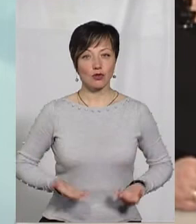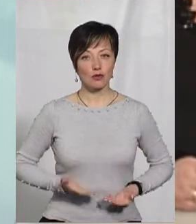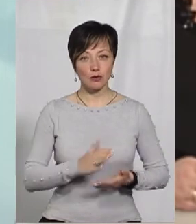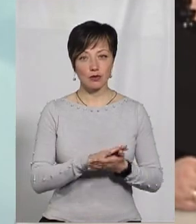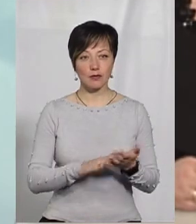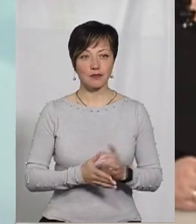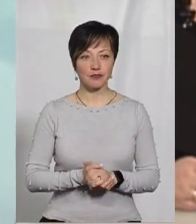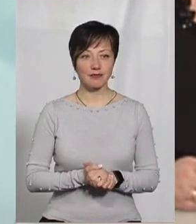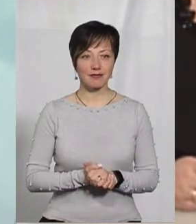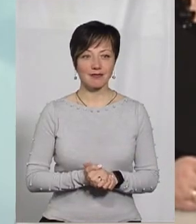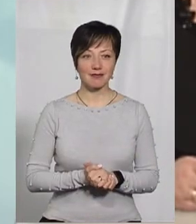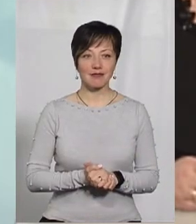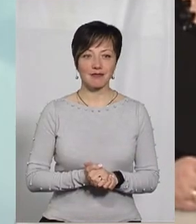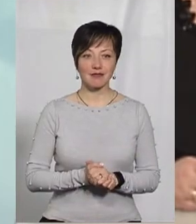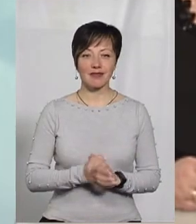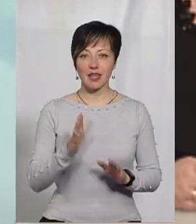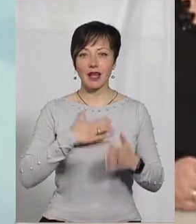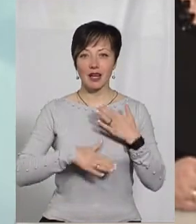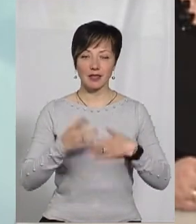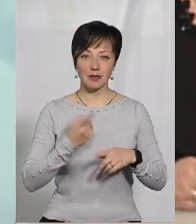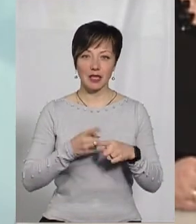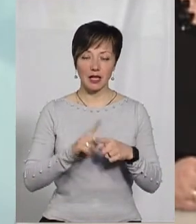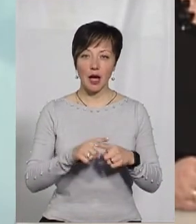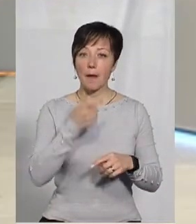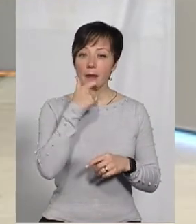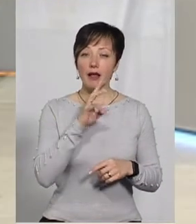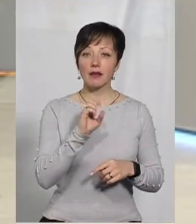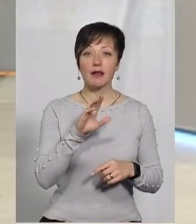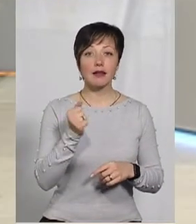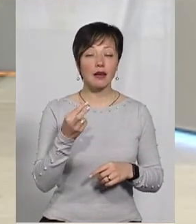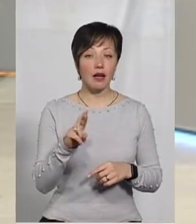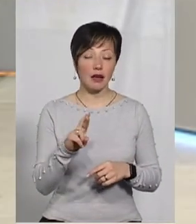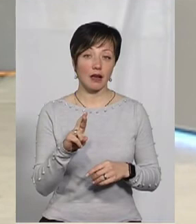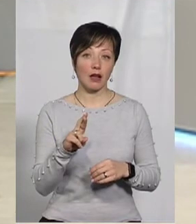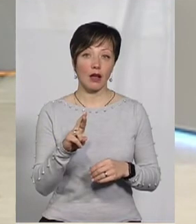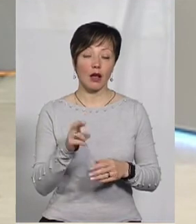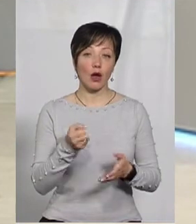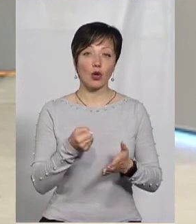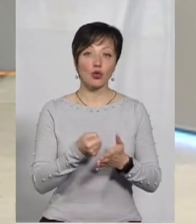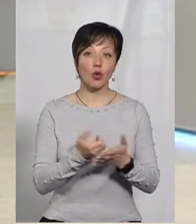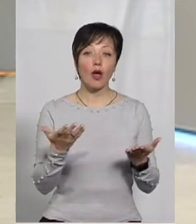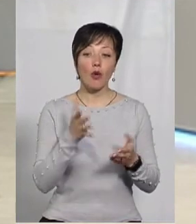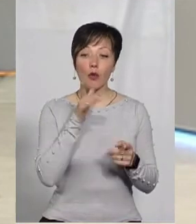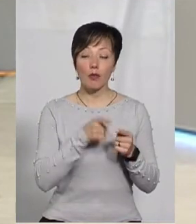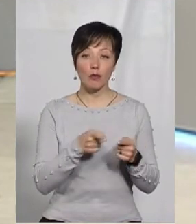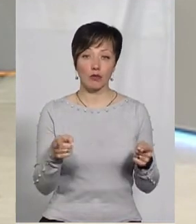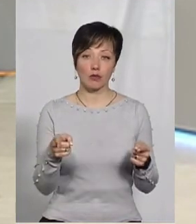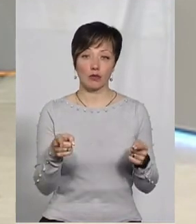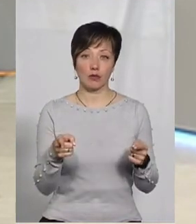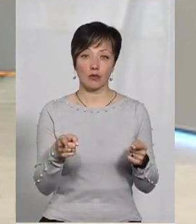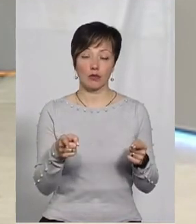живуть. І ми тільки за них радіємо. Пані Наталю, а до якої пори,